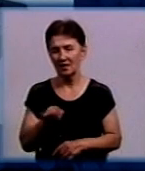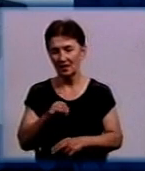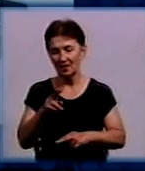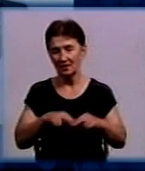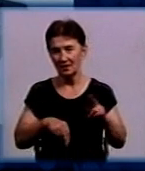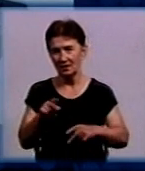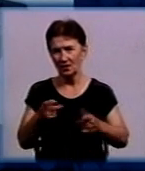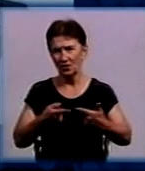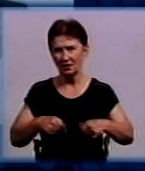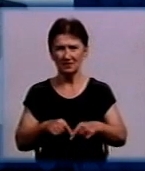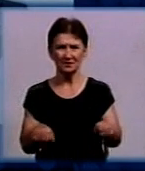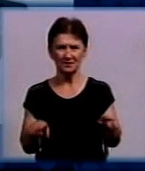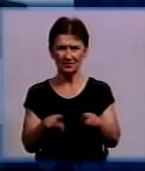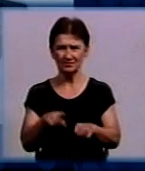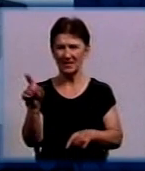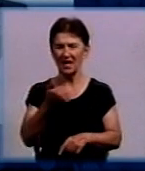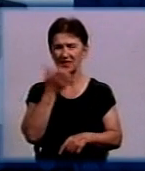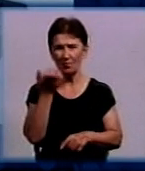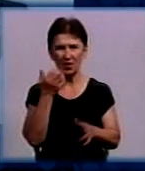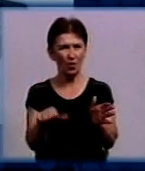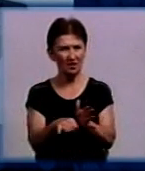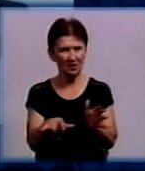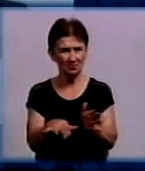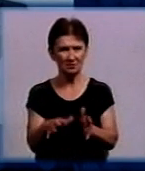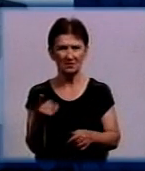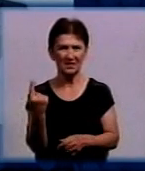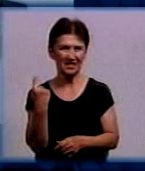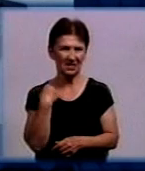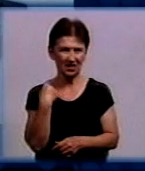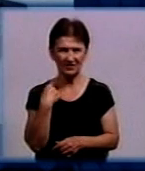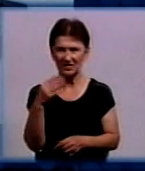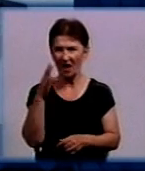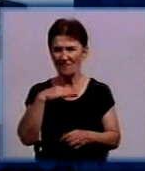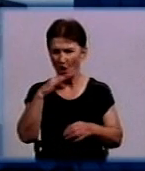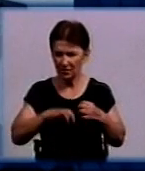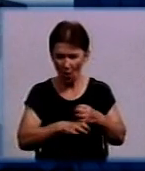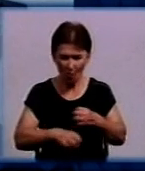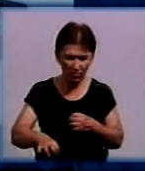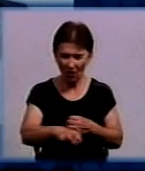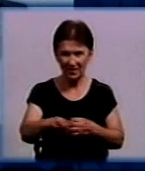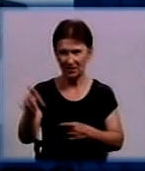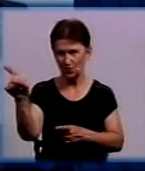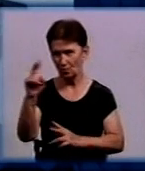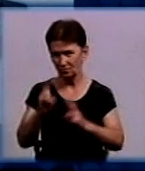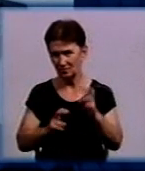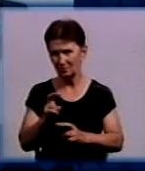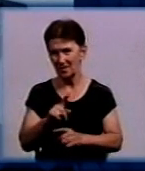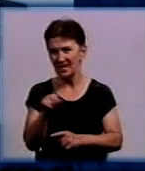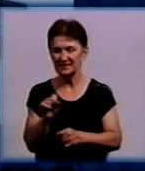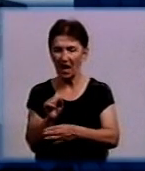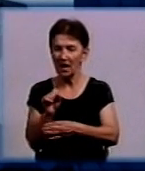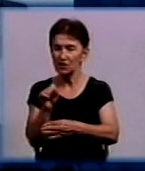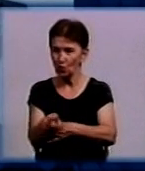це теплоенергетик, Кировоградське водопровідне підприємство зараз за дорученням